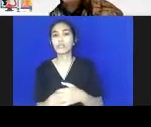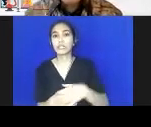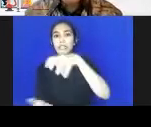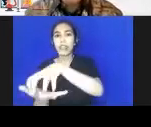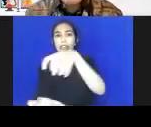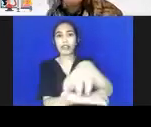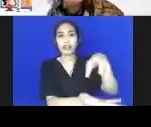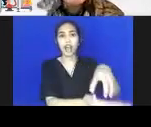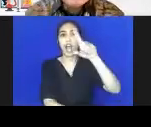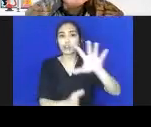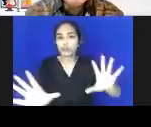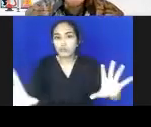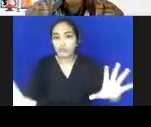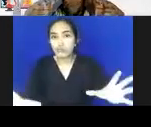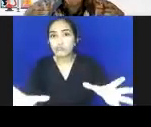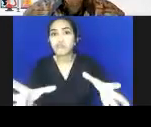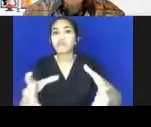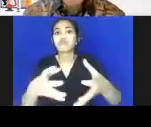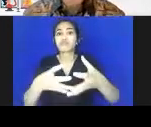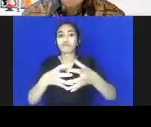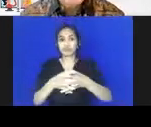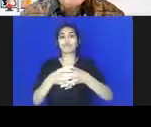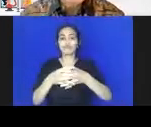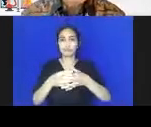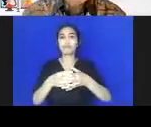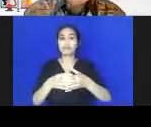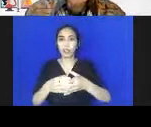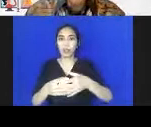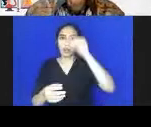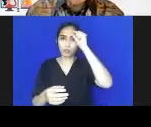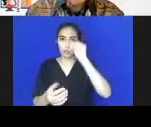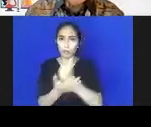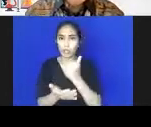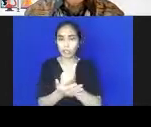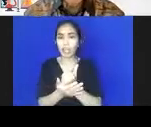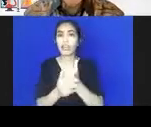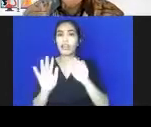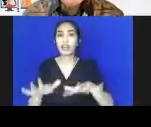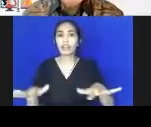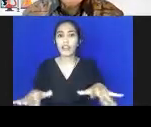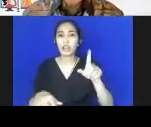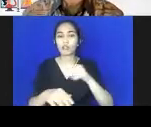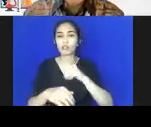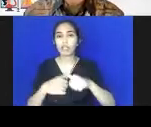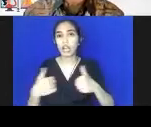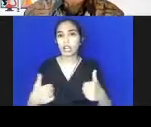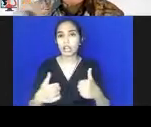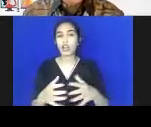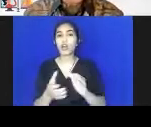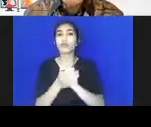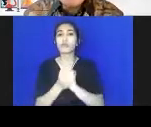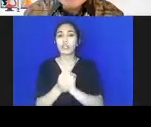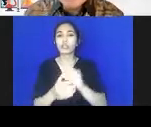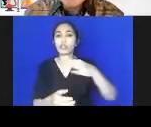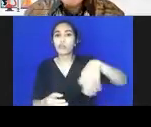terintegrasi dan selaras demi kepentingan terbaik anak itu perlu diaga. Kemudian terwujudnya komitmen seluruh unsur